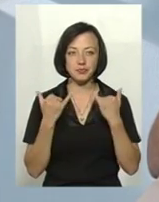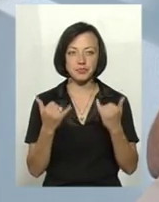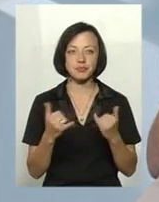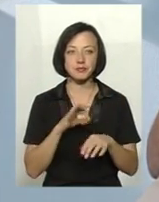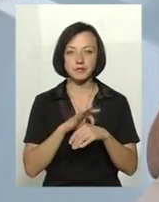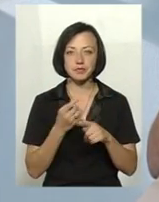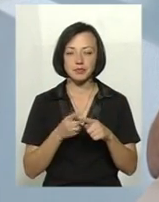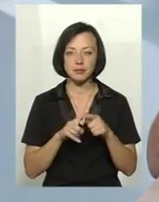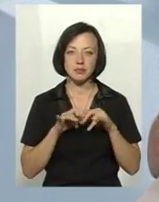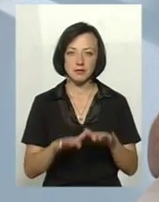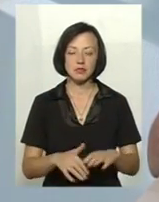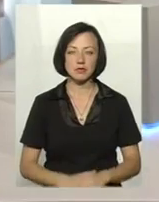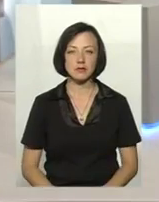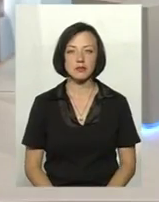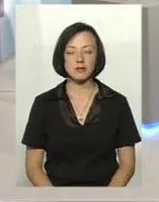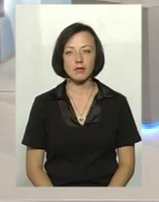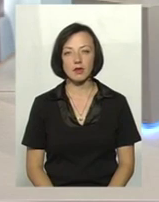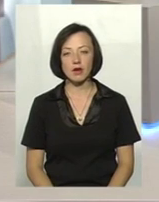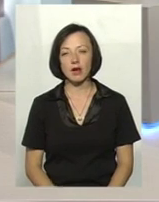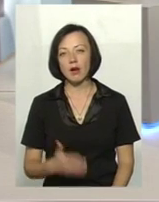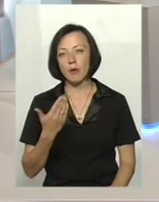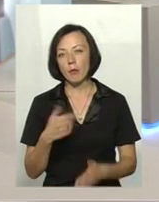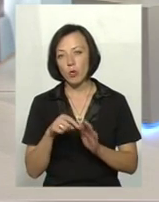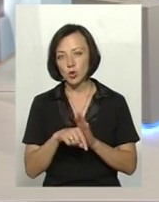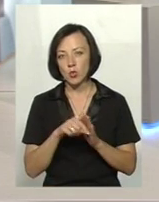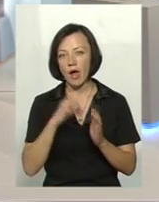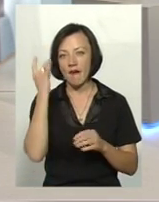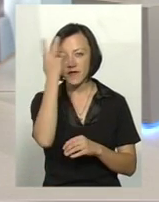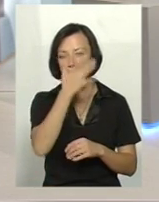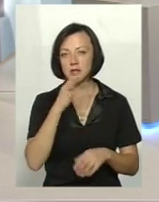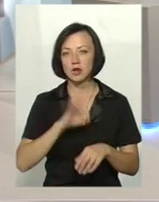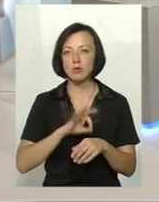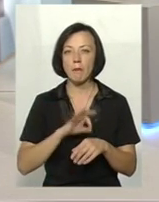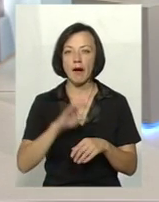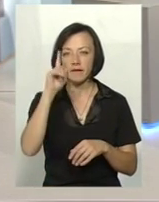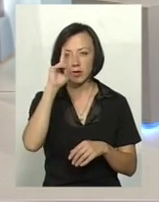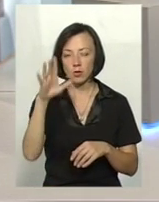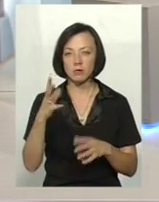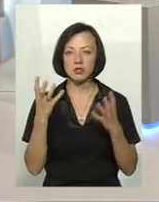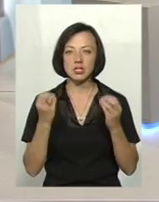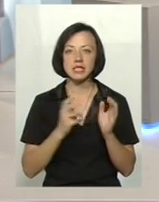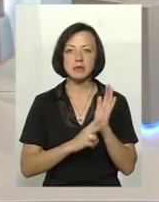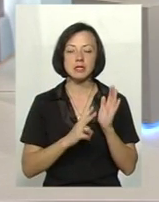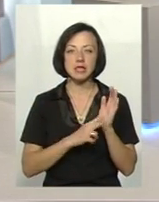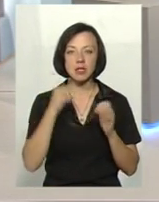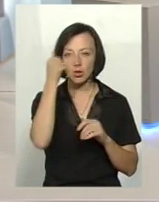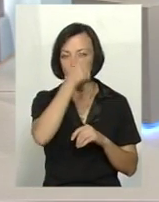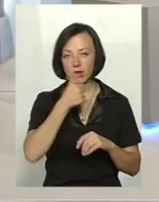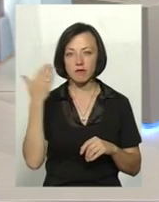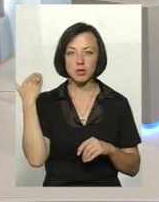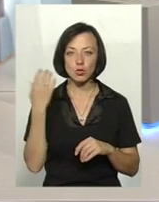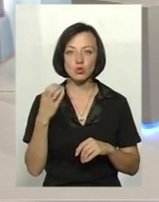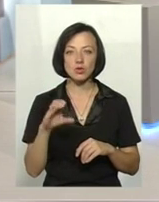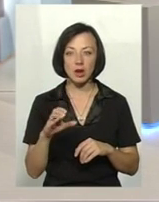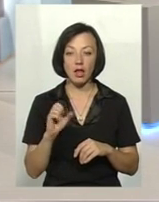щоб провести ці всі заходи. По суті, африканська чома свиней відома в Україні ще з 70-х років, минулого